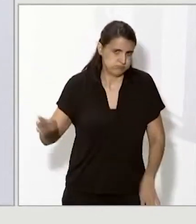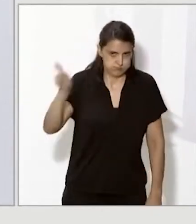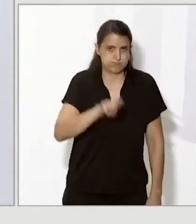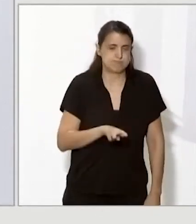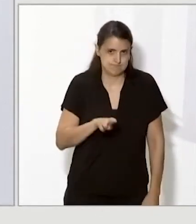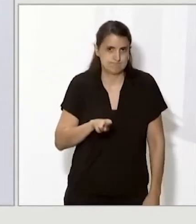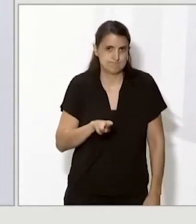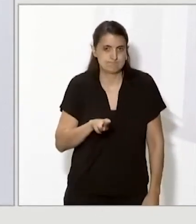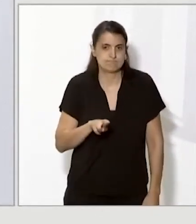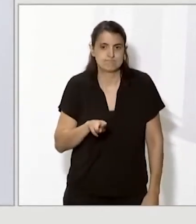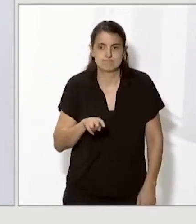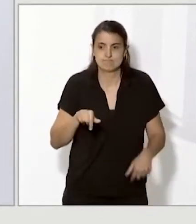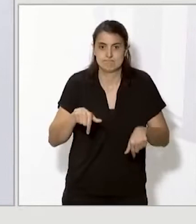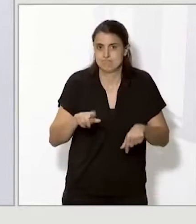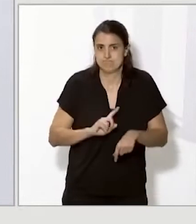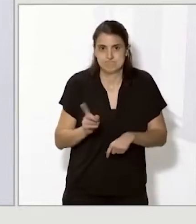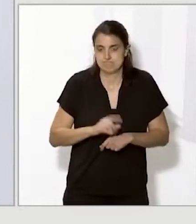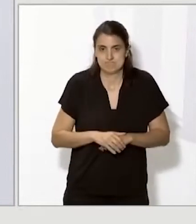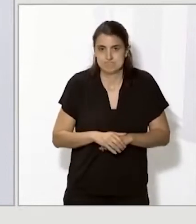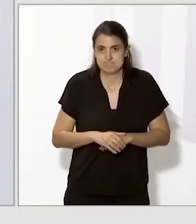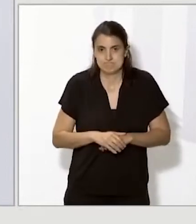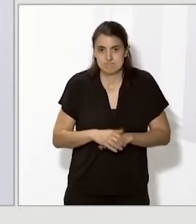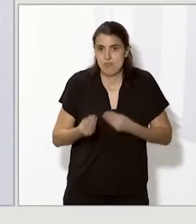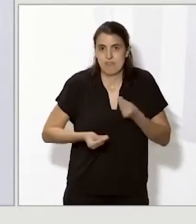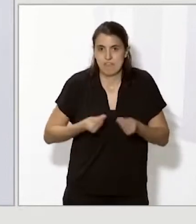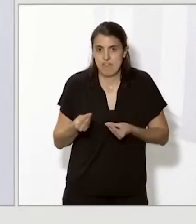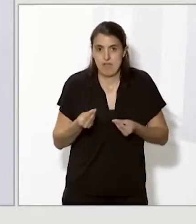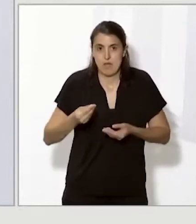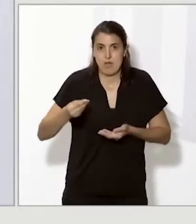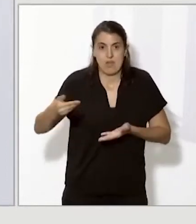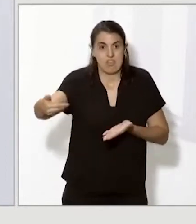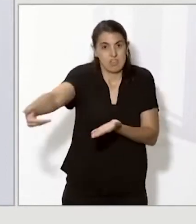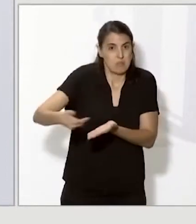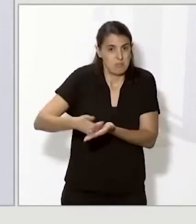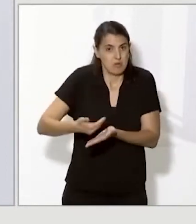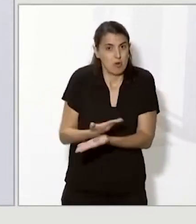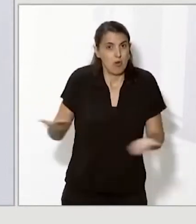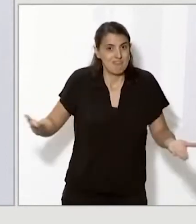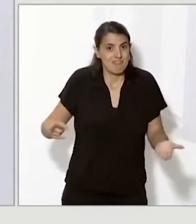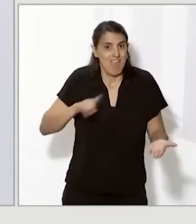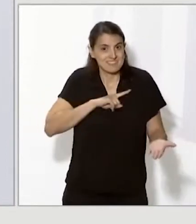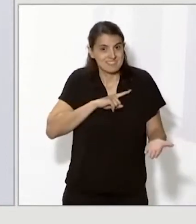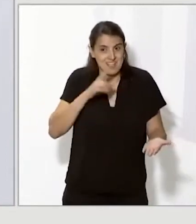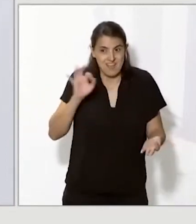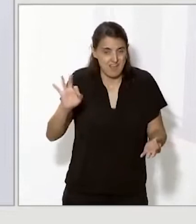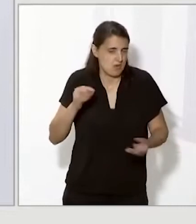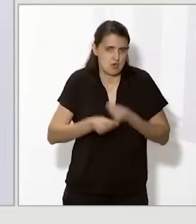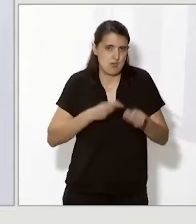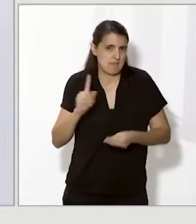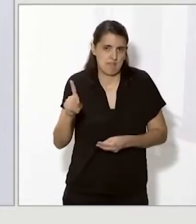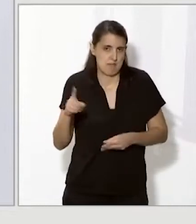dir ara, aquí no s'assotmetrà a aquesta qüestió de confiança. El país no pot viure en una